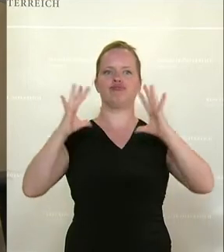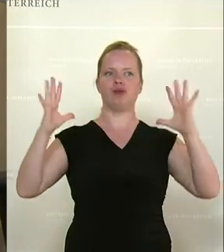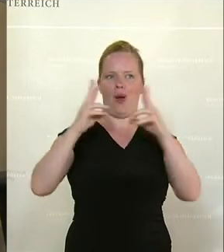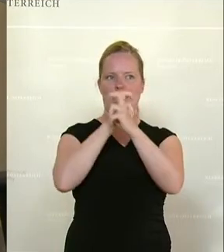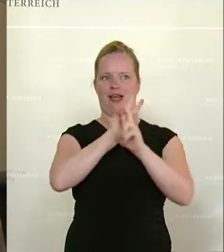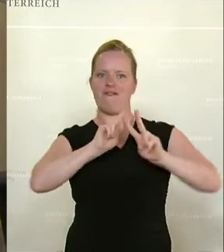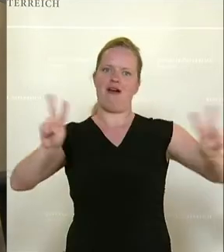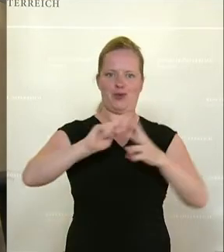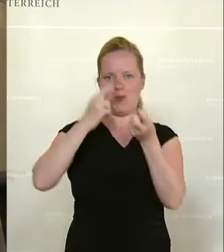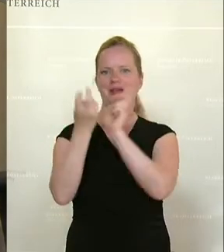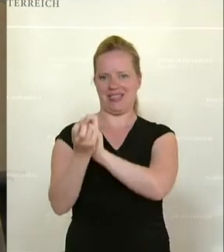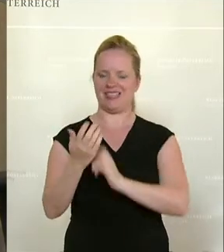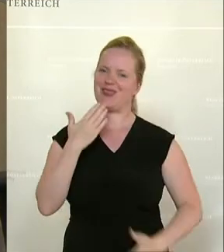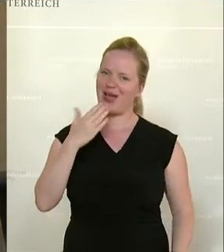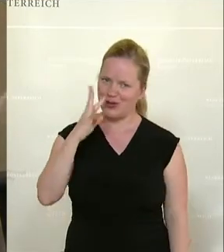Dankeschön.